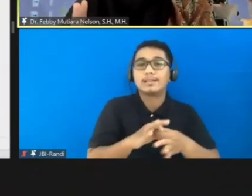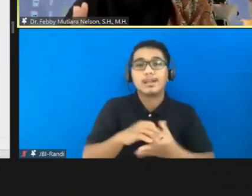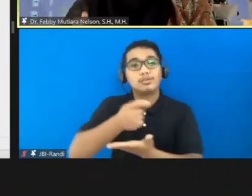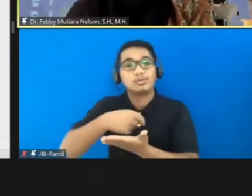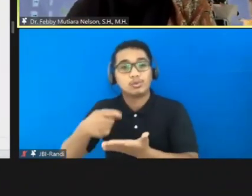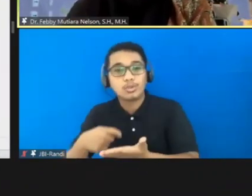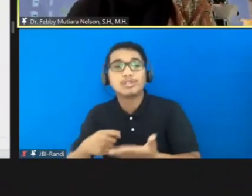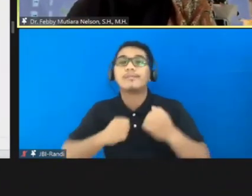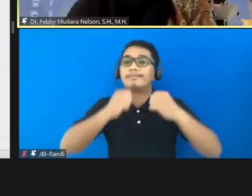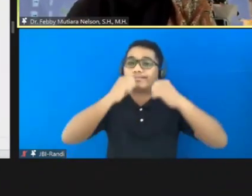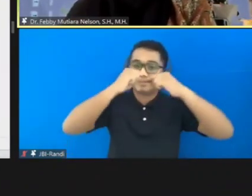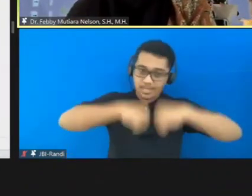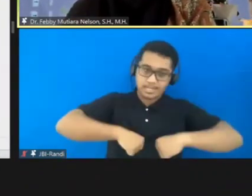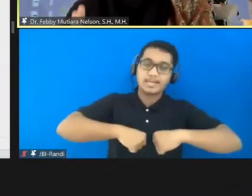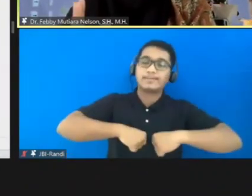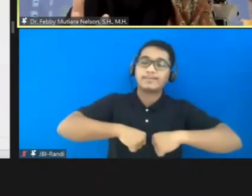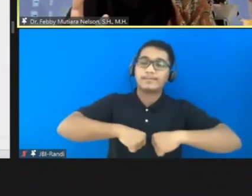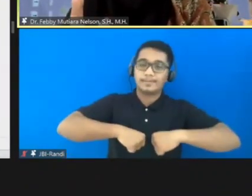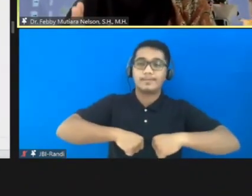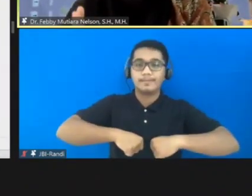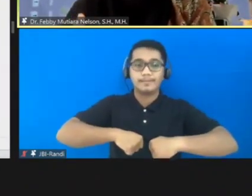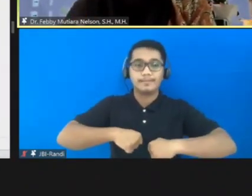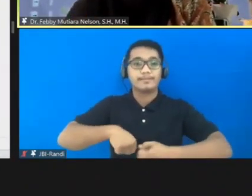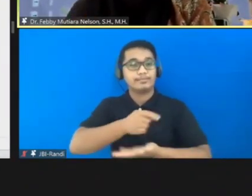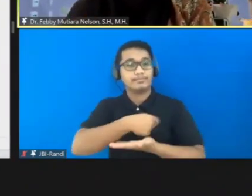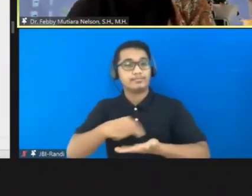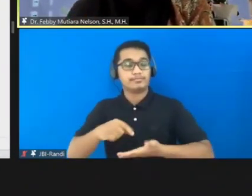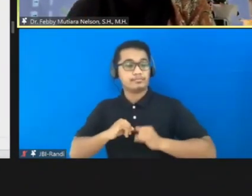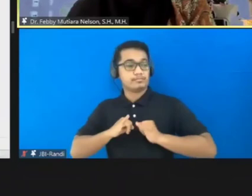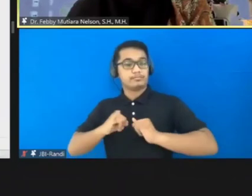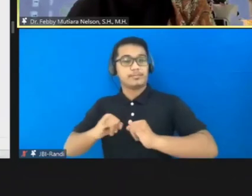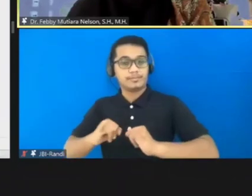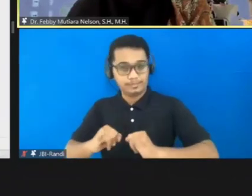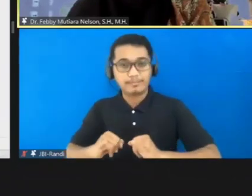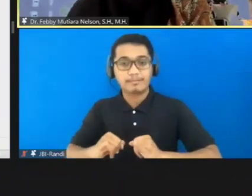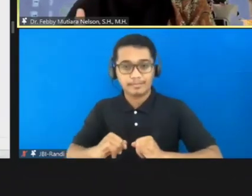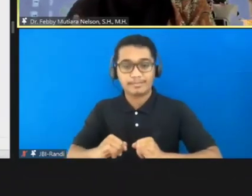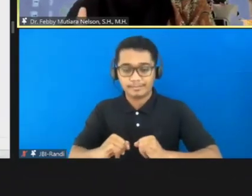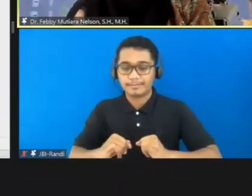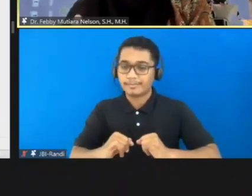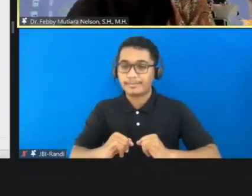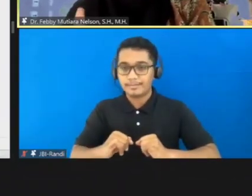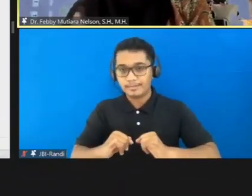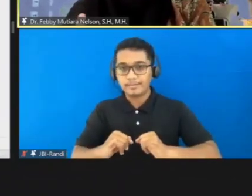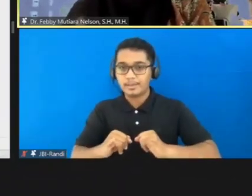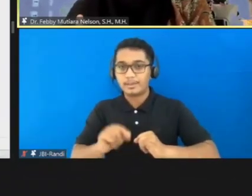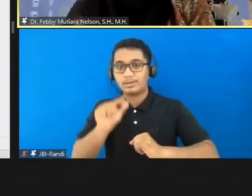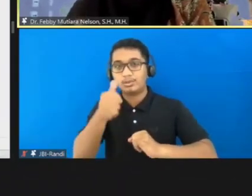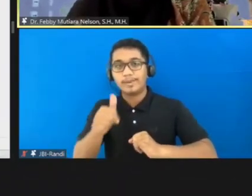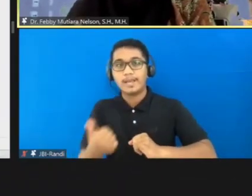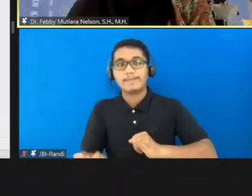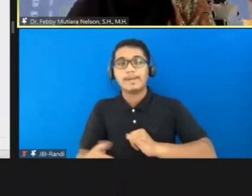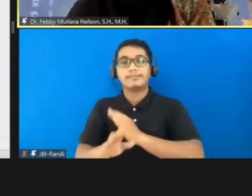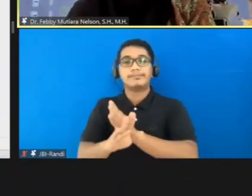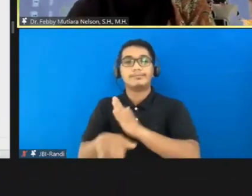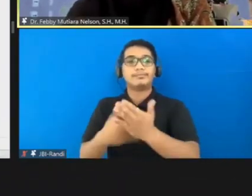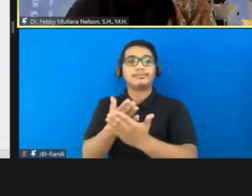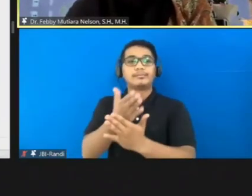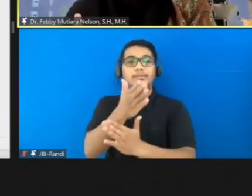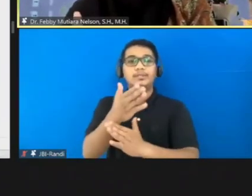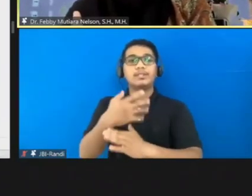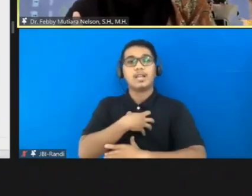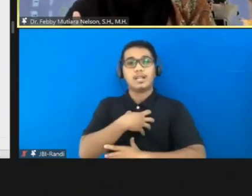harus disepakati gitu ya. Harus ada pernyataan sukarela. Ini untuk menghindari pelanggaran asas non-slave incrimination.